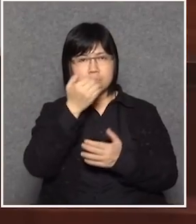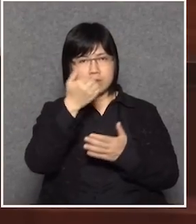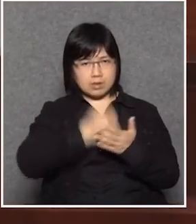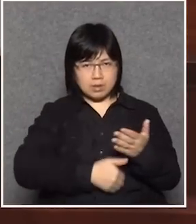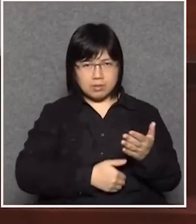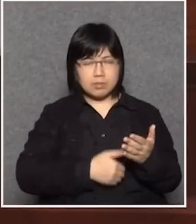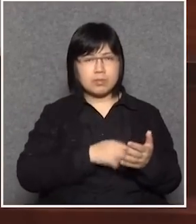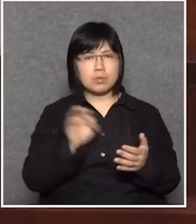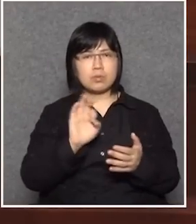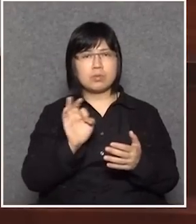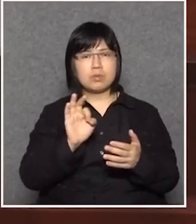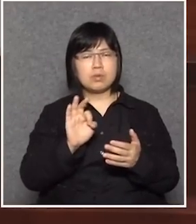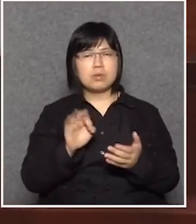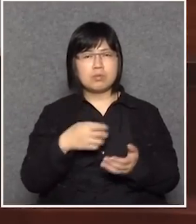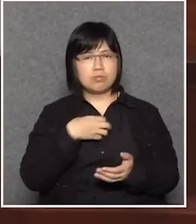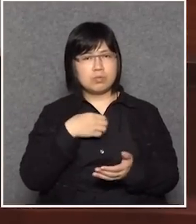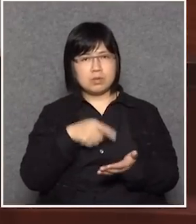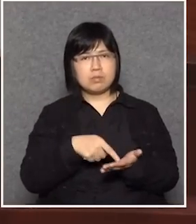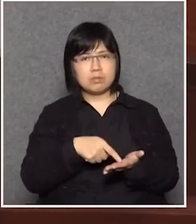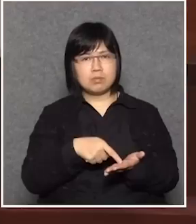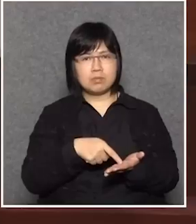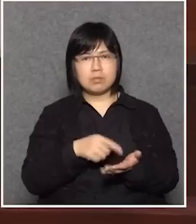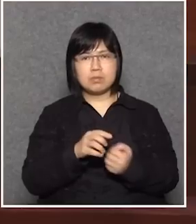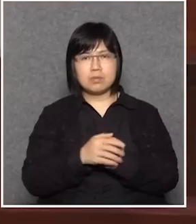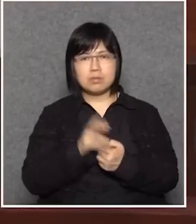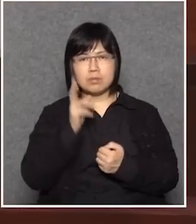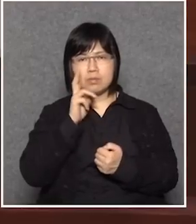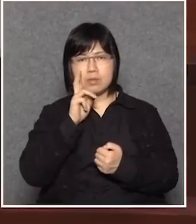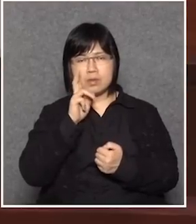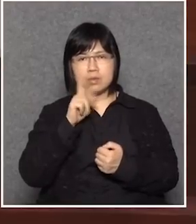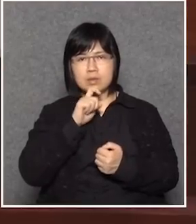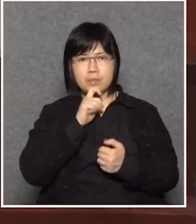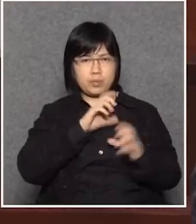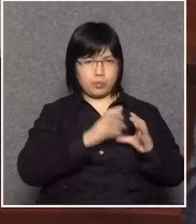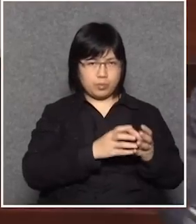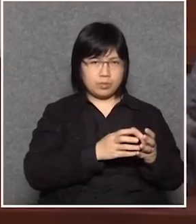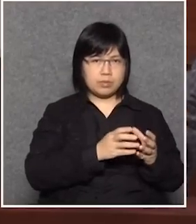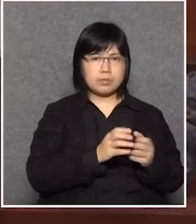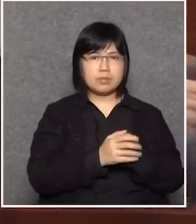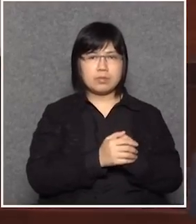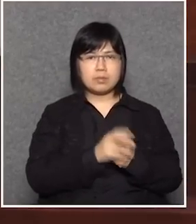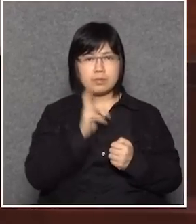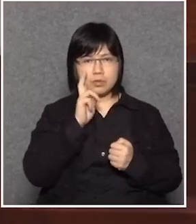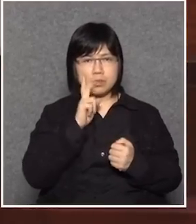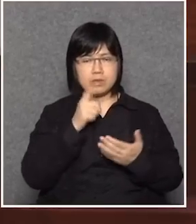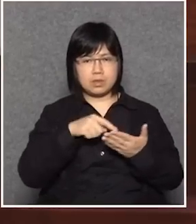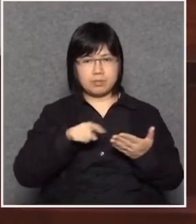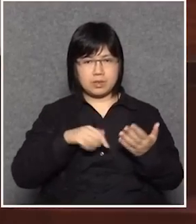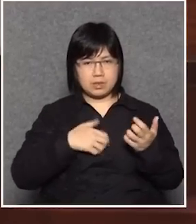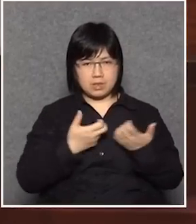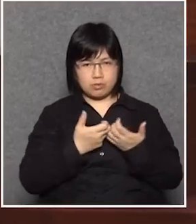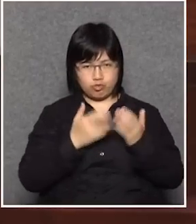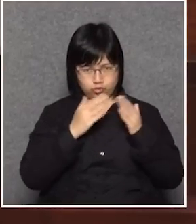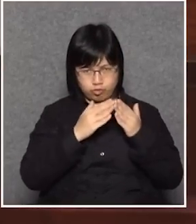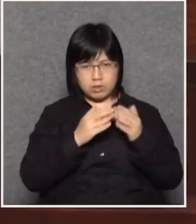開支呢就是我們覺得不但譬如有些部門例如審計署其實你還應該